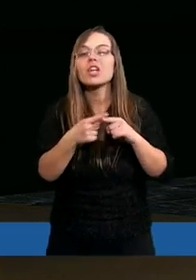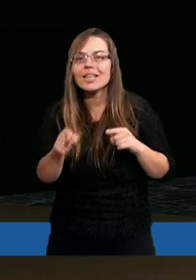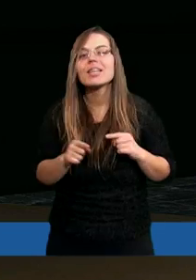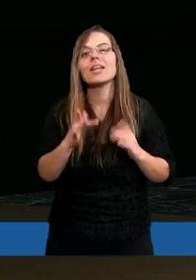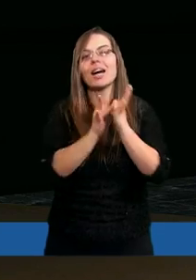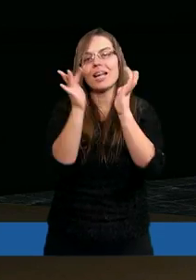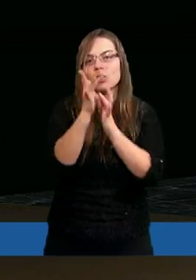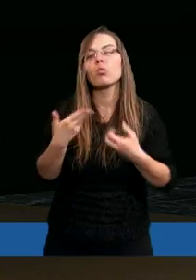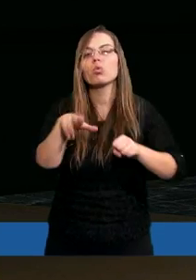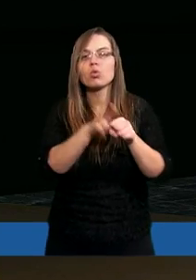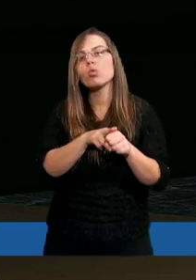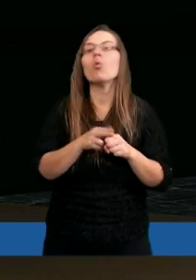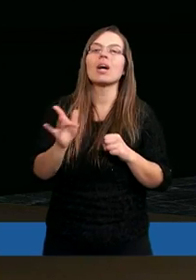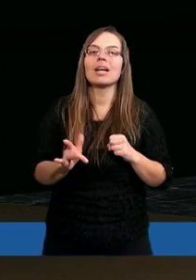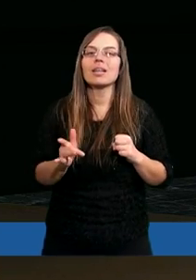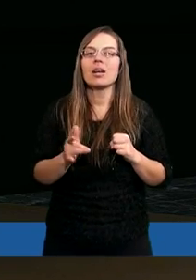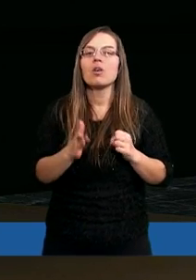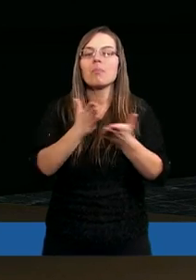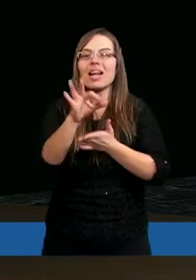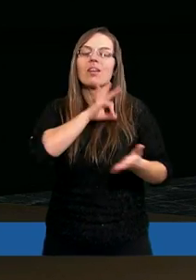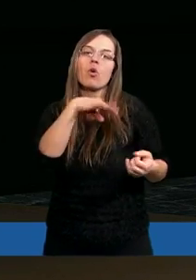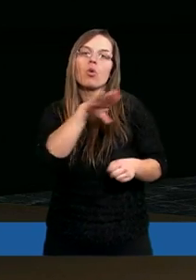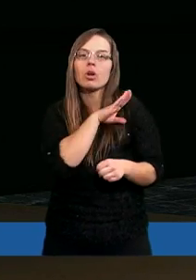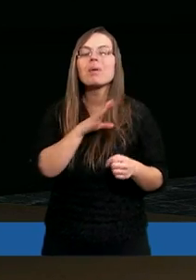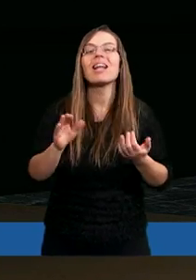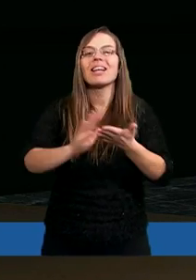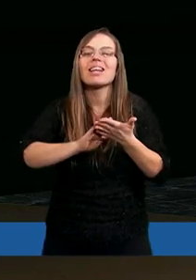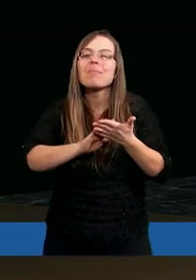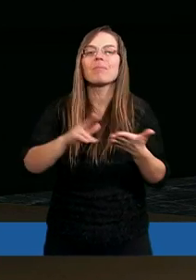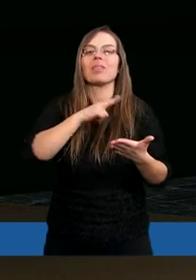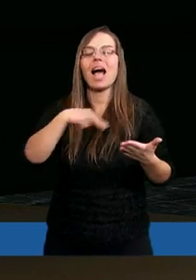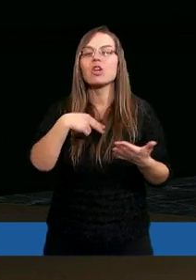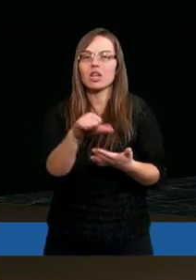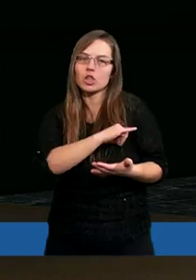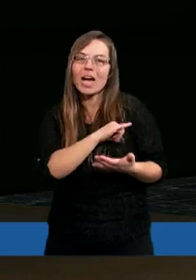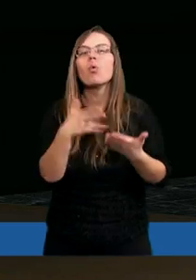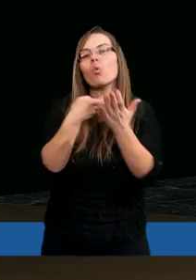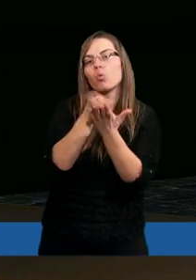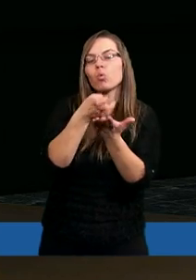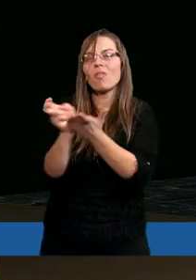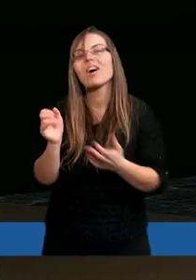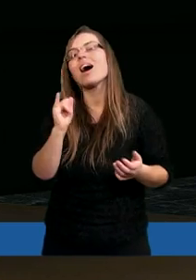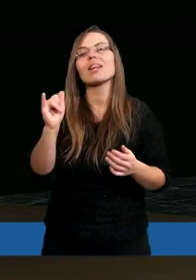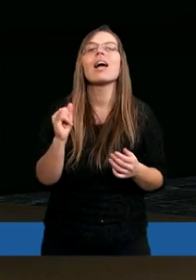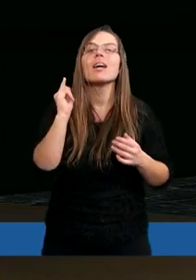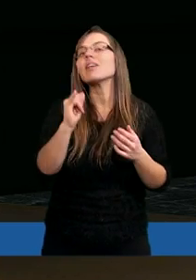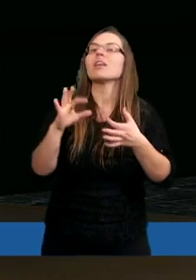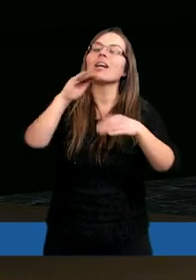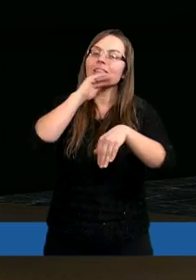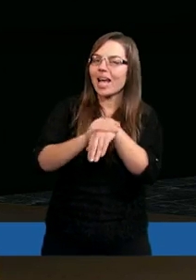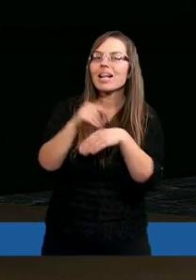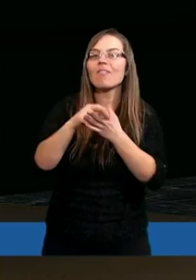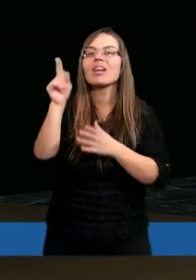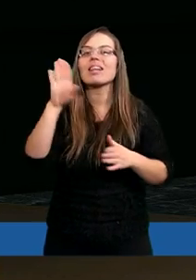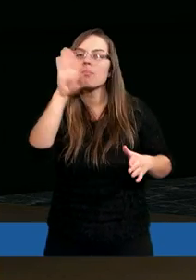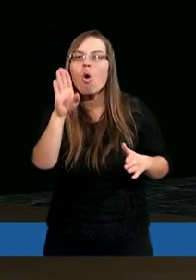Chrystus, który poprzez swoją śmierć zmywa nasze grzechy, usuwa je, pojedna nas z Bogiem,